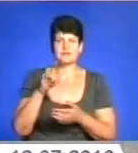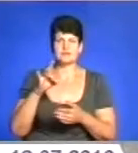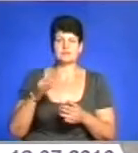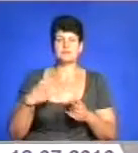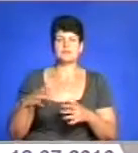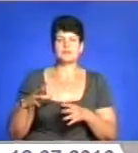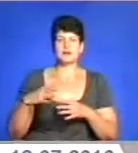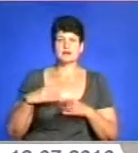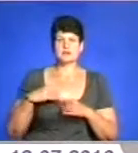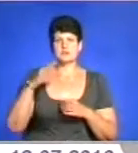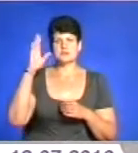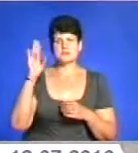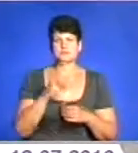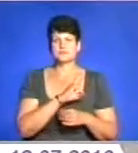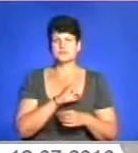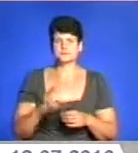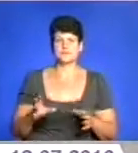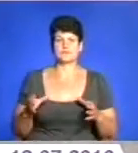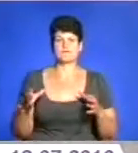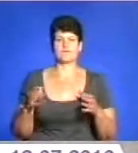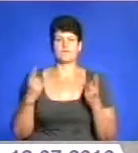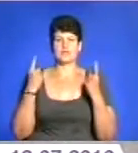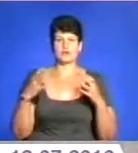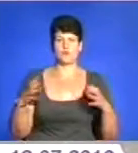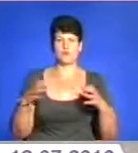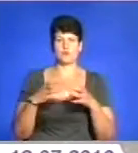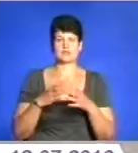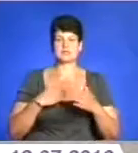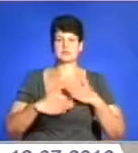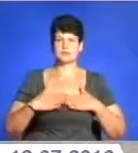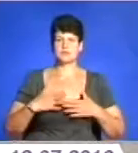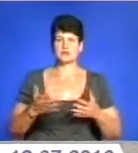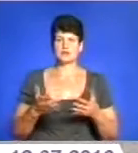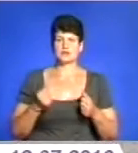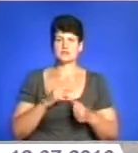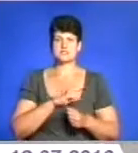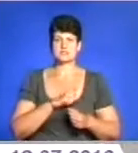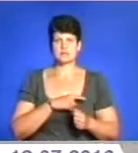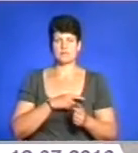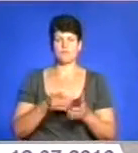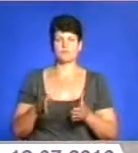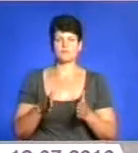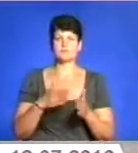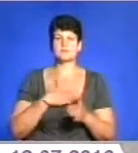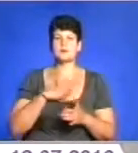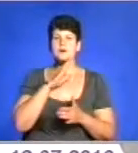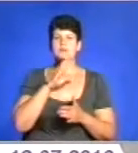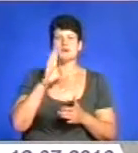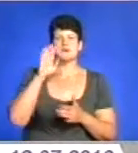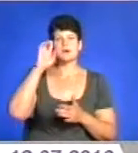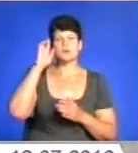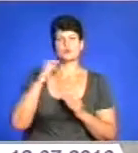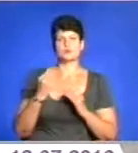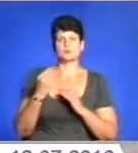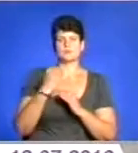отцем, великою дуже громадою, я задоволена, набираюся сил по дорозі, мені матінка Божа Зарваницька додає